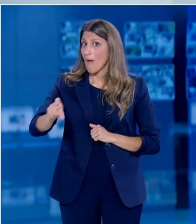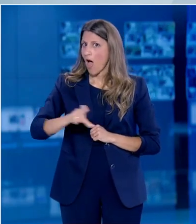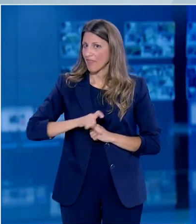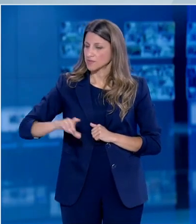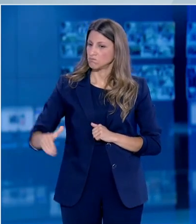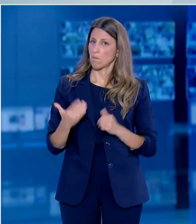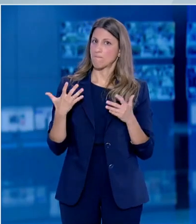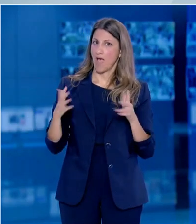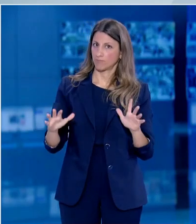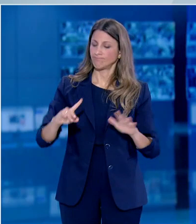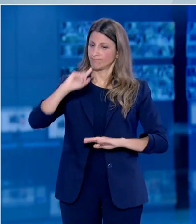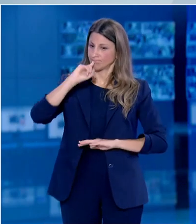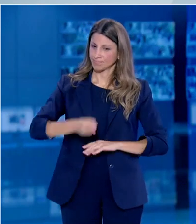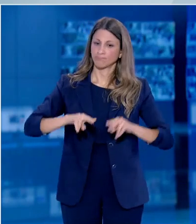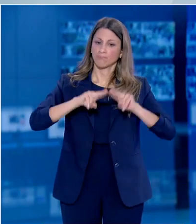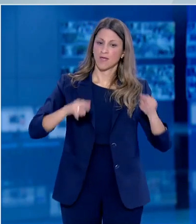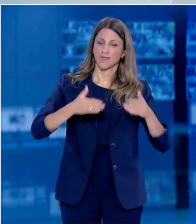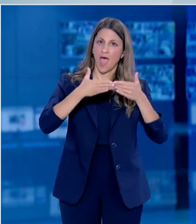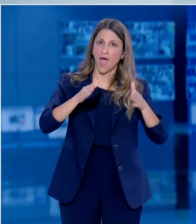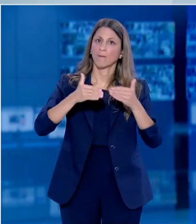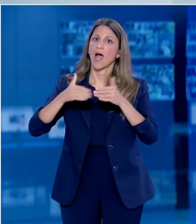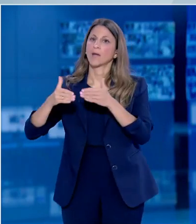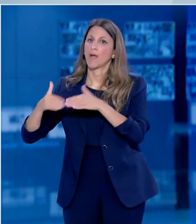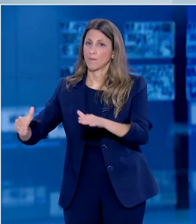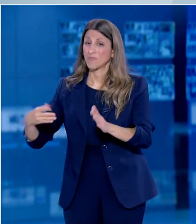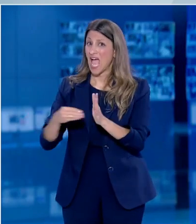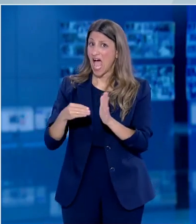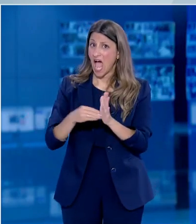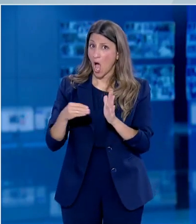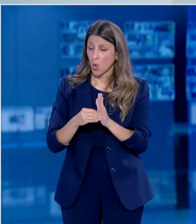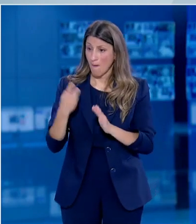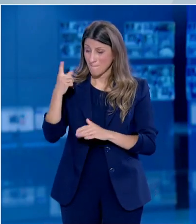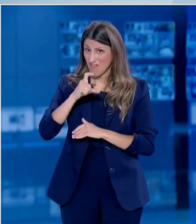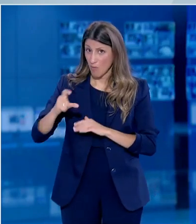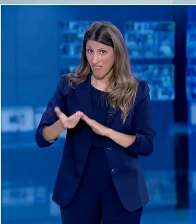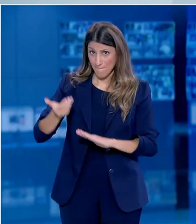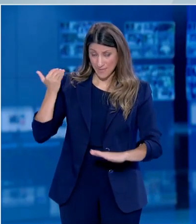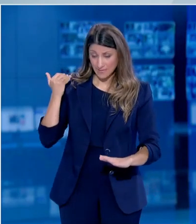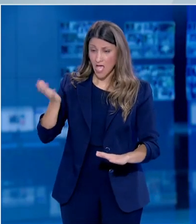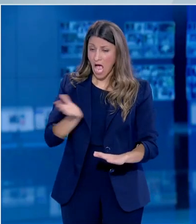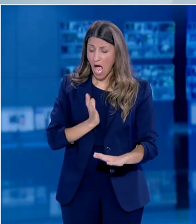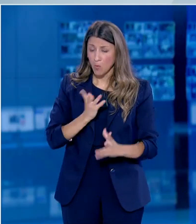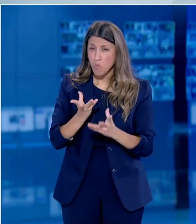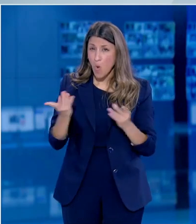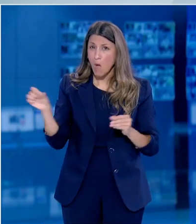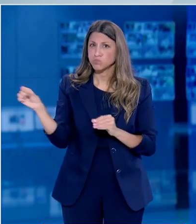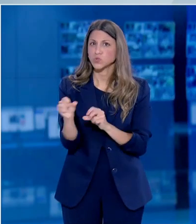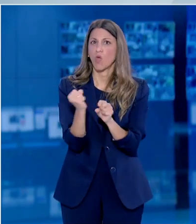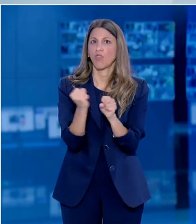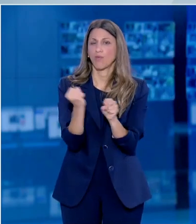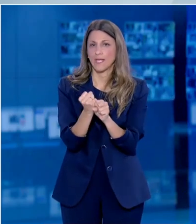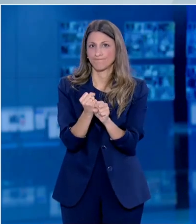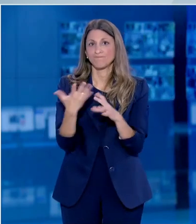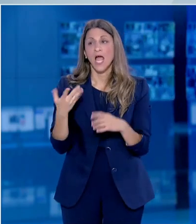επιχειρήσεις και μία εβδομάδα από την ημέρα που μεγάλος αριθμός εργαζομένων επέστρεψη στις δουλειές του. Ο αριθμός των κρουσμάτων τις τελευταίες μέρες